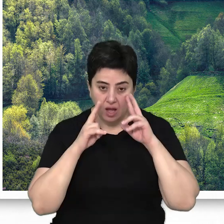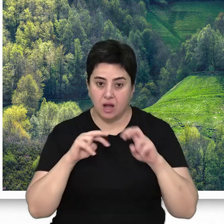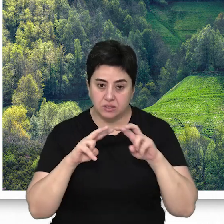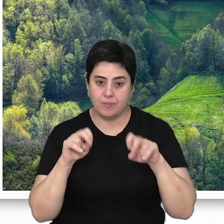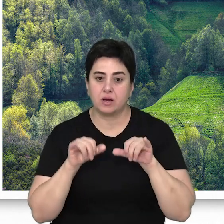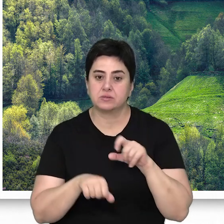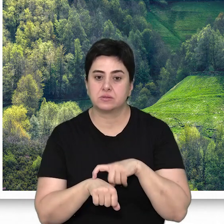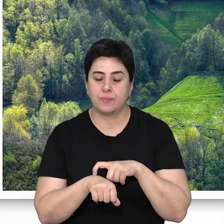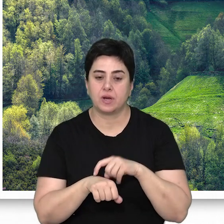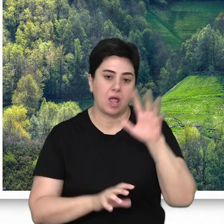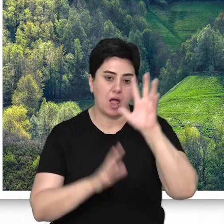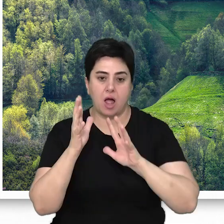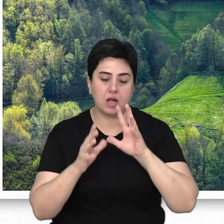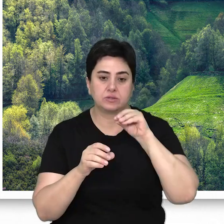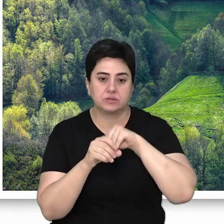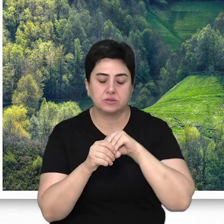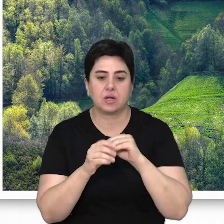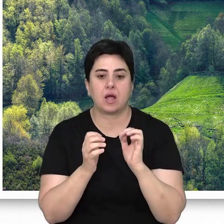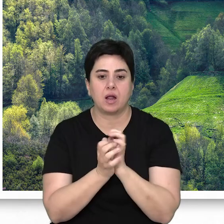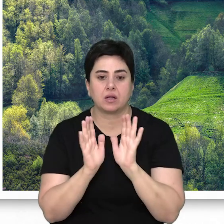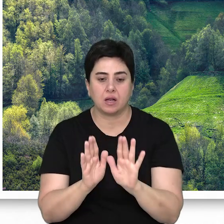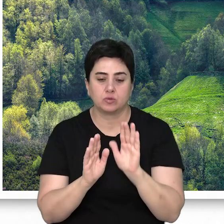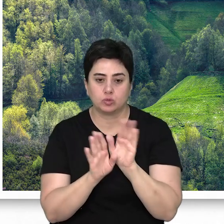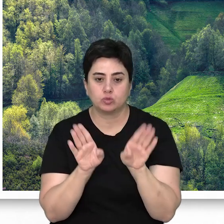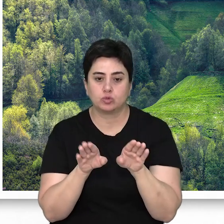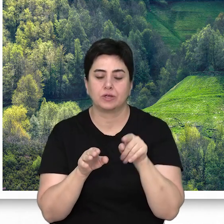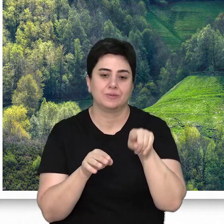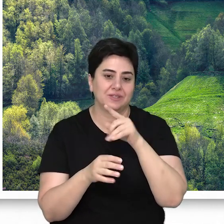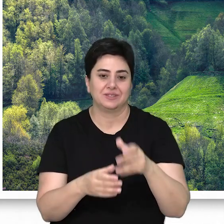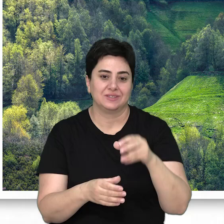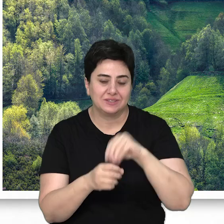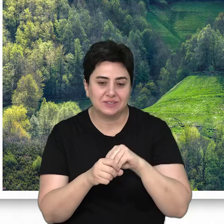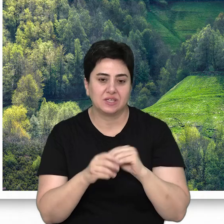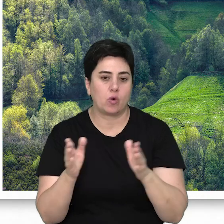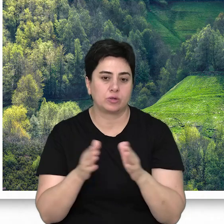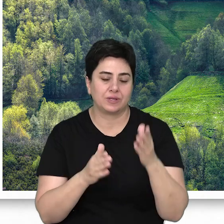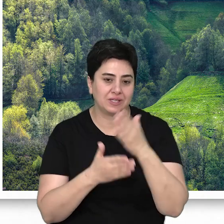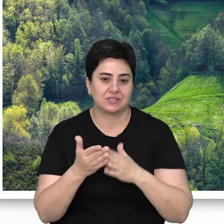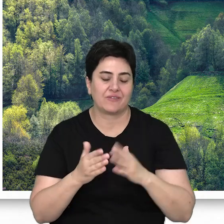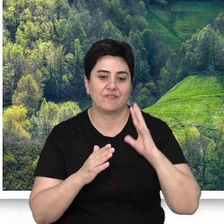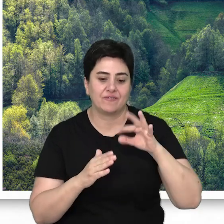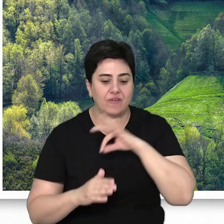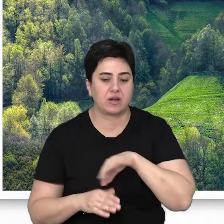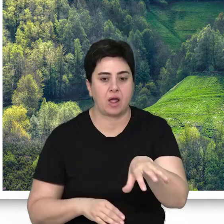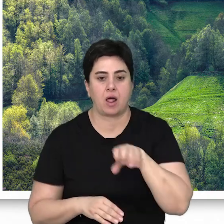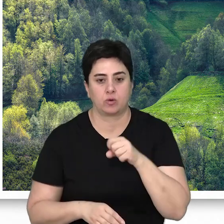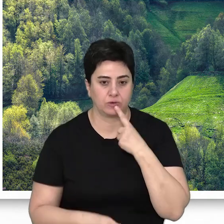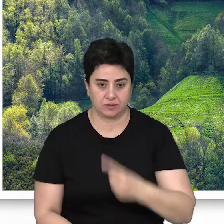Araştırmalar aynı zamanda ağaç kovuklarında yuvalanan kuşlarında bu dikili kütüklerin yaklaşık yarısından